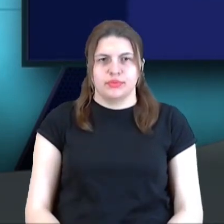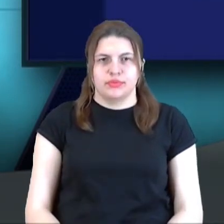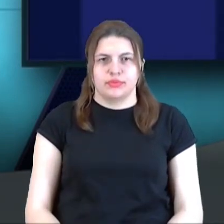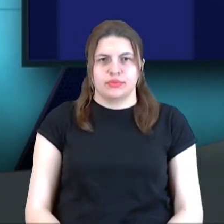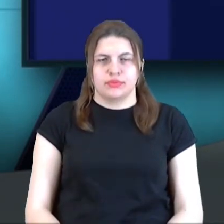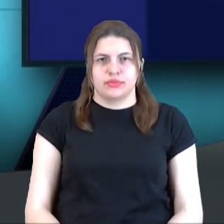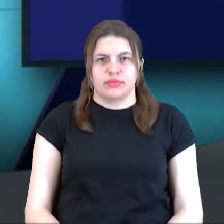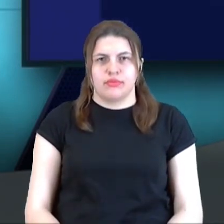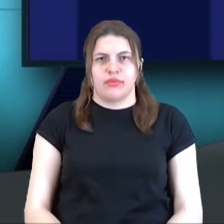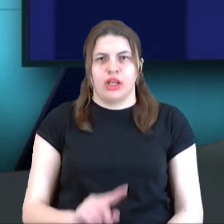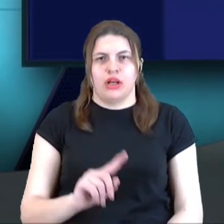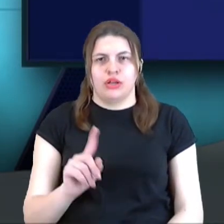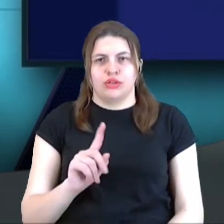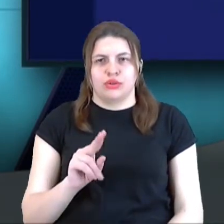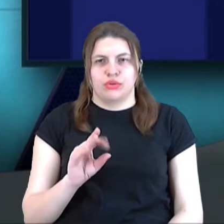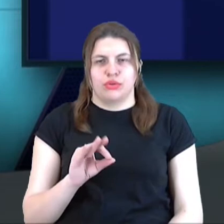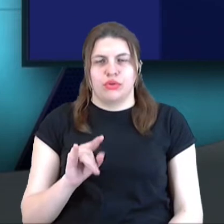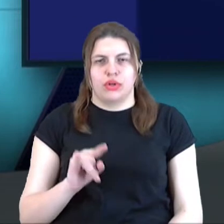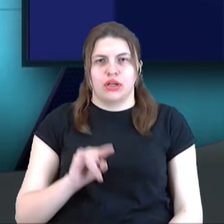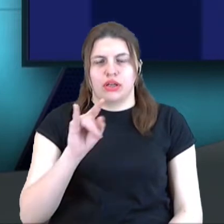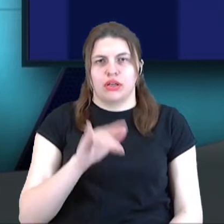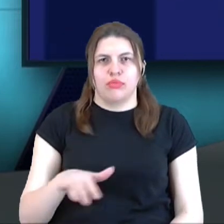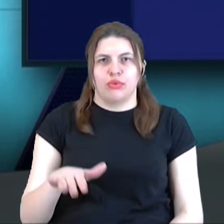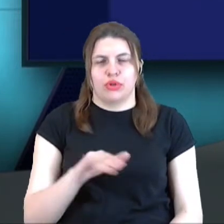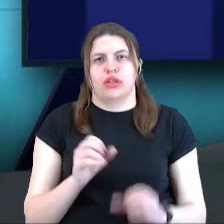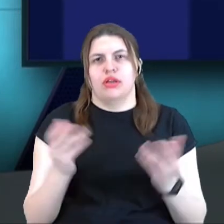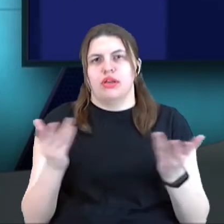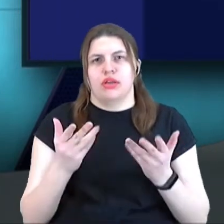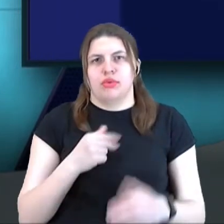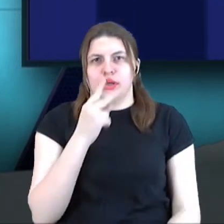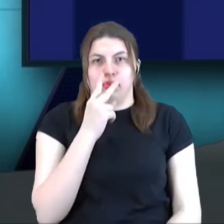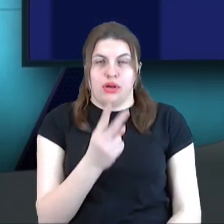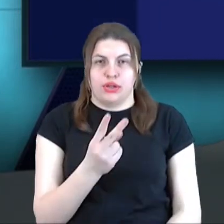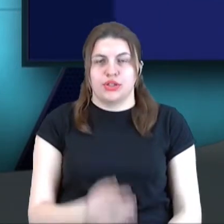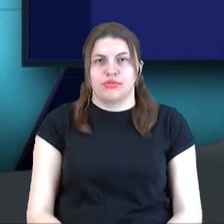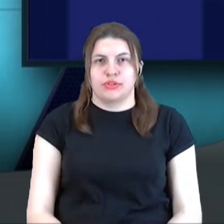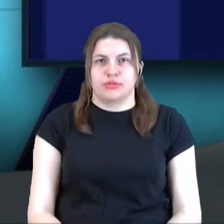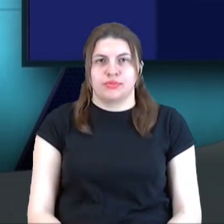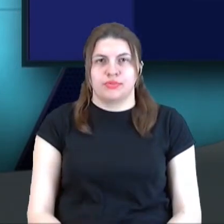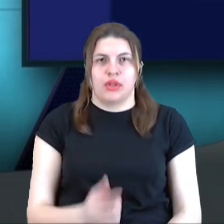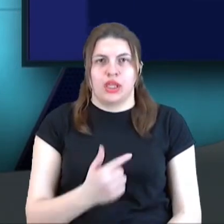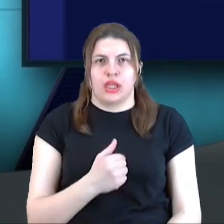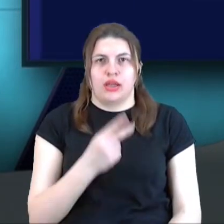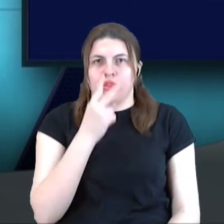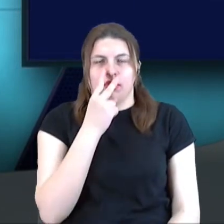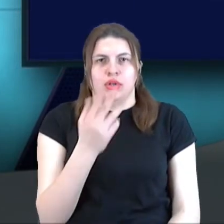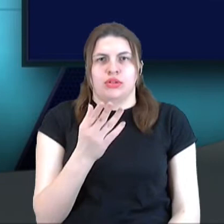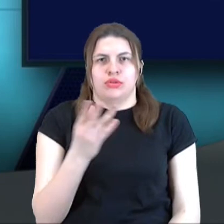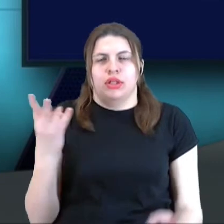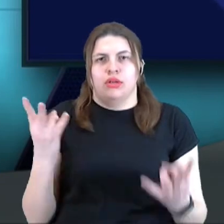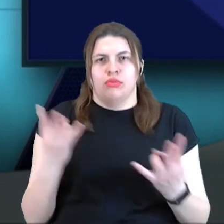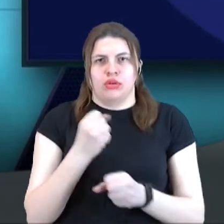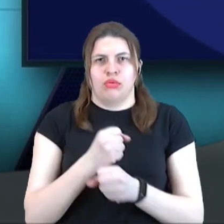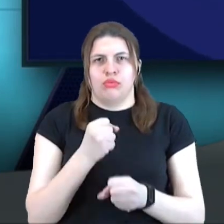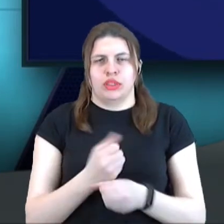Щодо аеропорту, яким би я його бачив, я не бачу необхідності робити якийсь